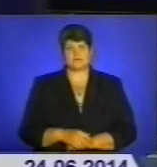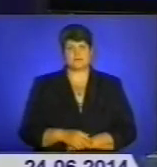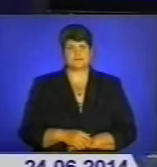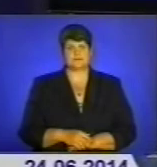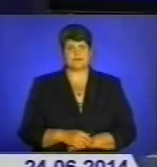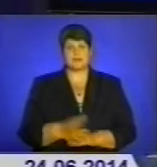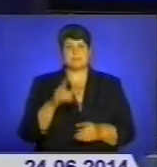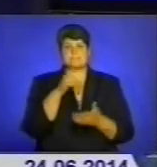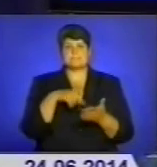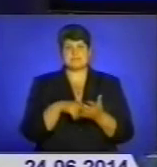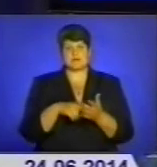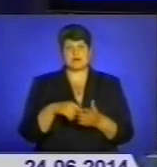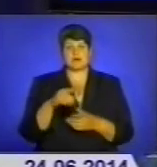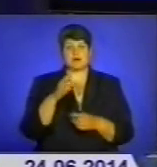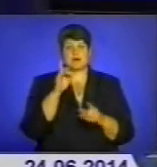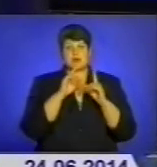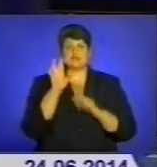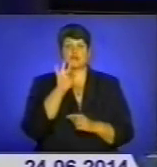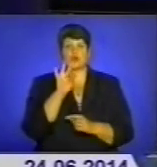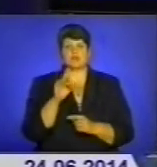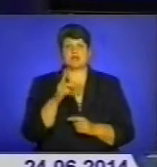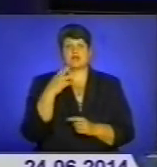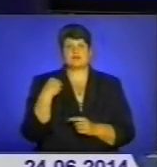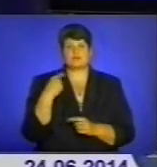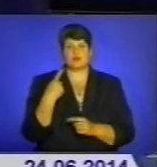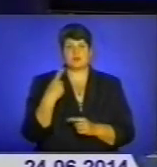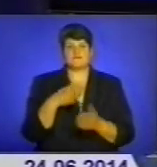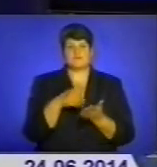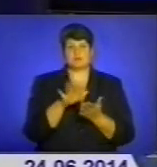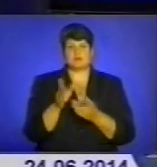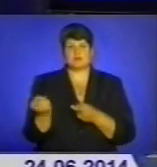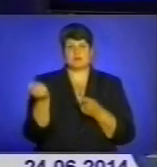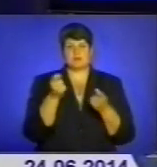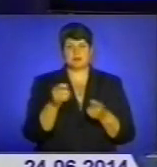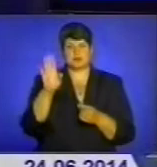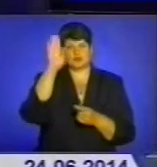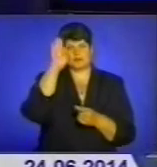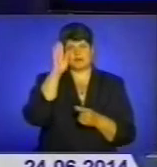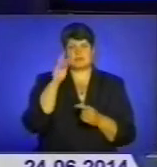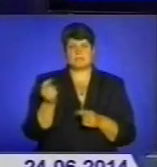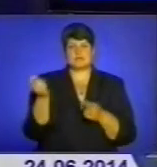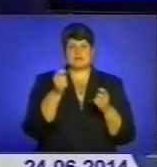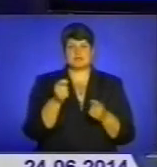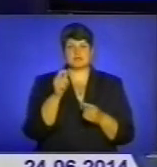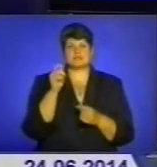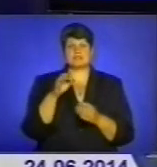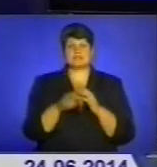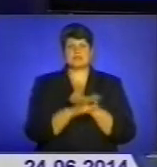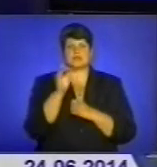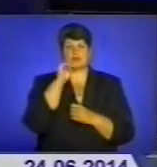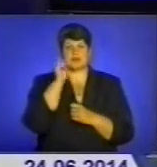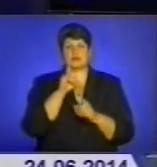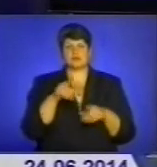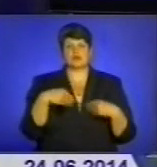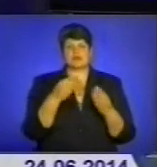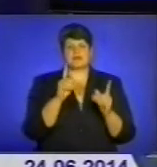Міська рада Другобича Львівської області відмовилася приймати чоловіків-переселенців зі Східної України. Там надаватимуть притулок лише